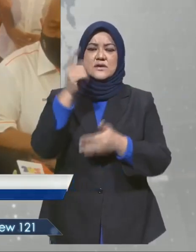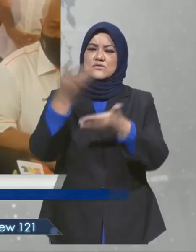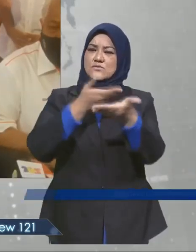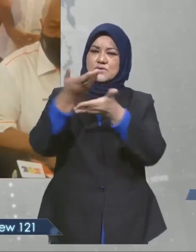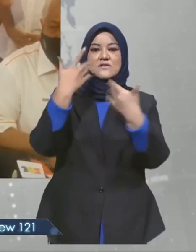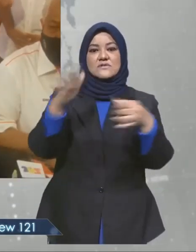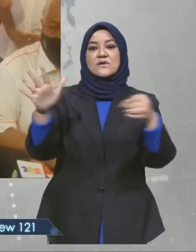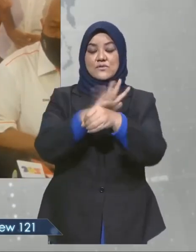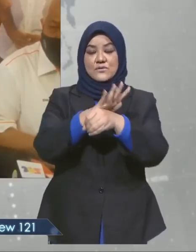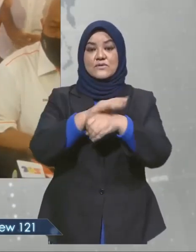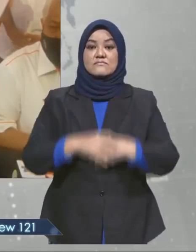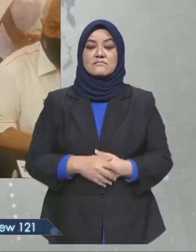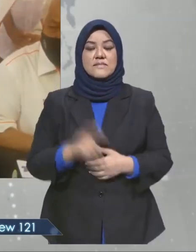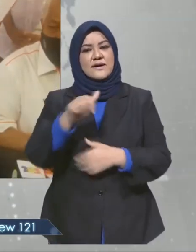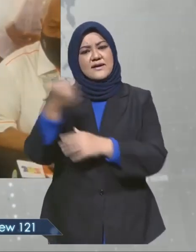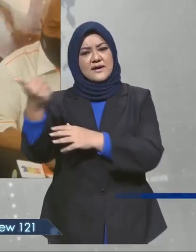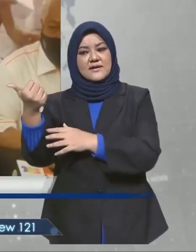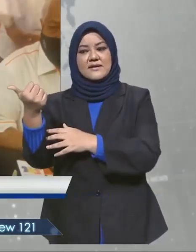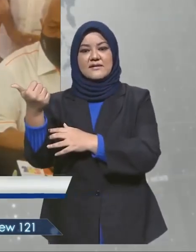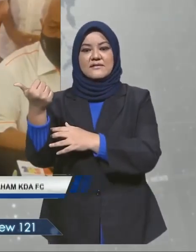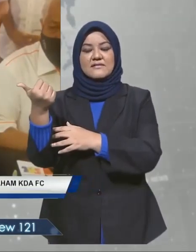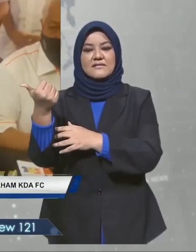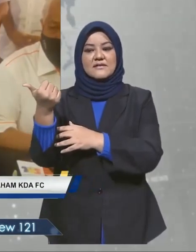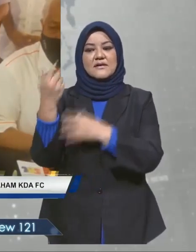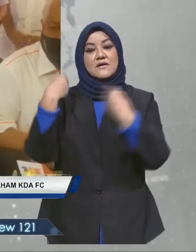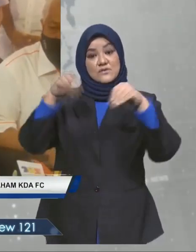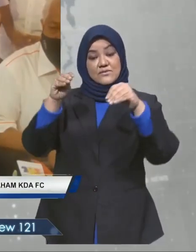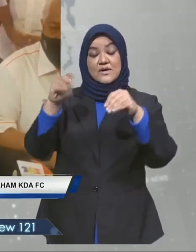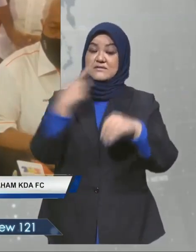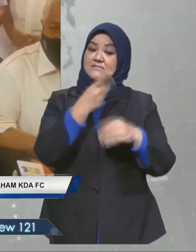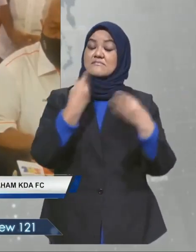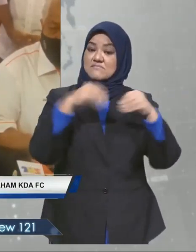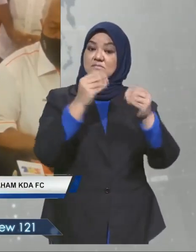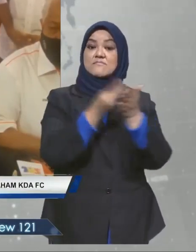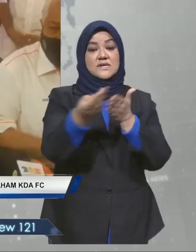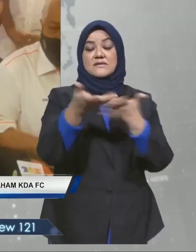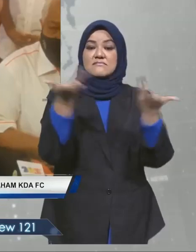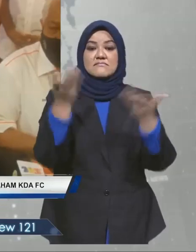cukup. Orang ini nak jual kan? Ada orang nak pergi dia jual ya lah.